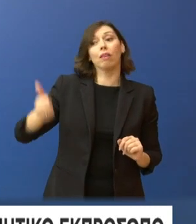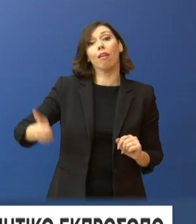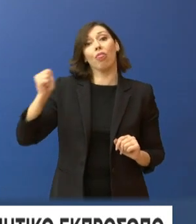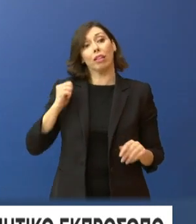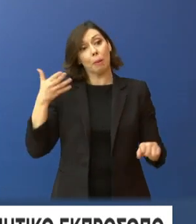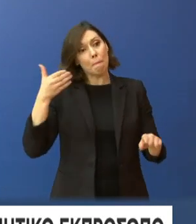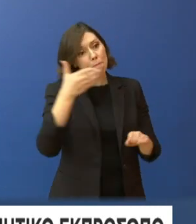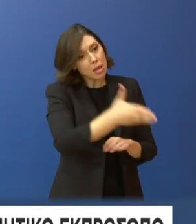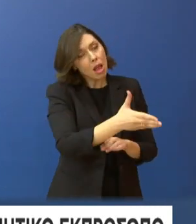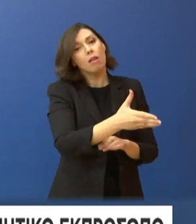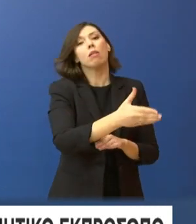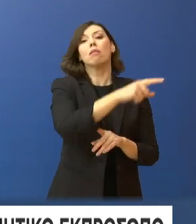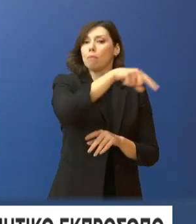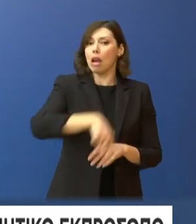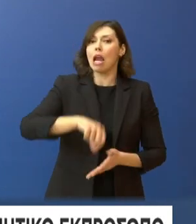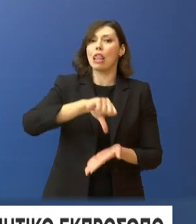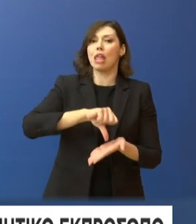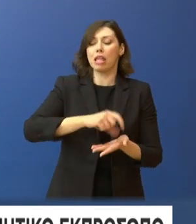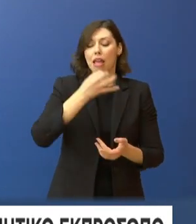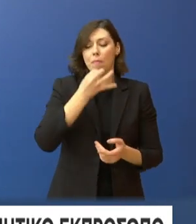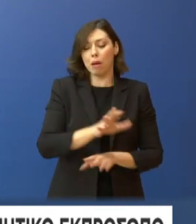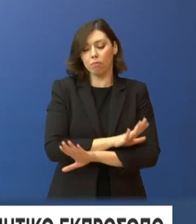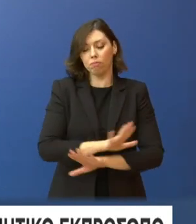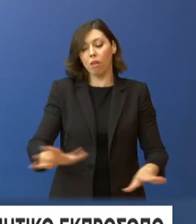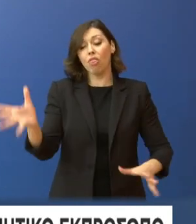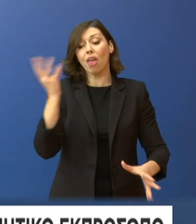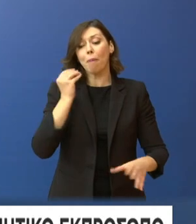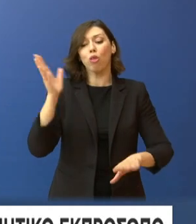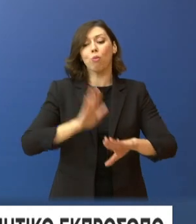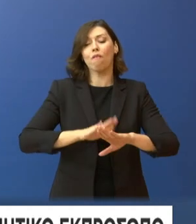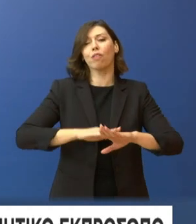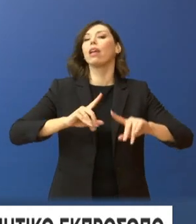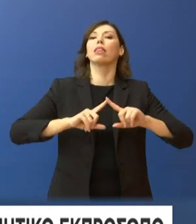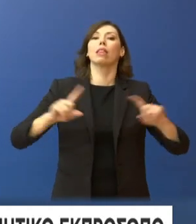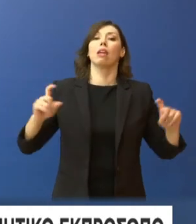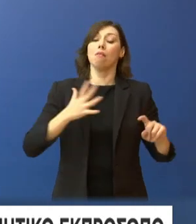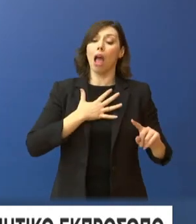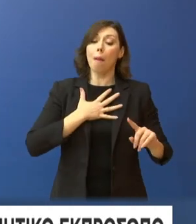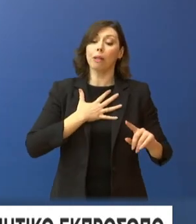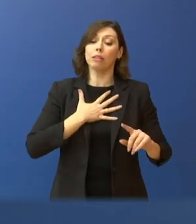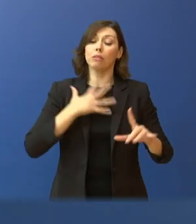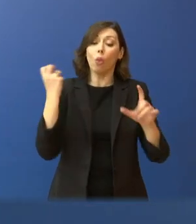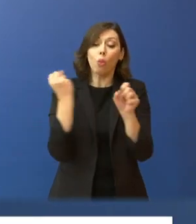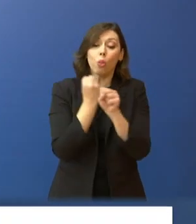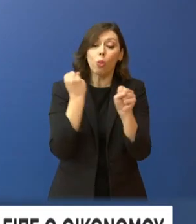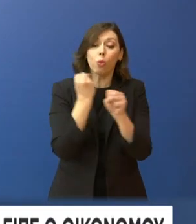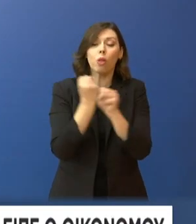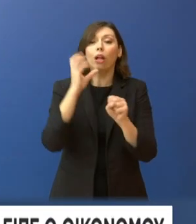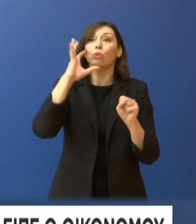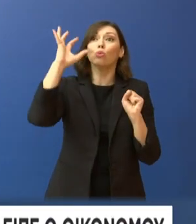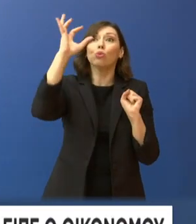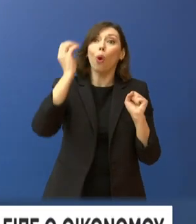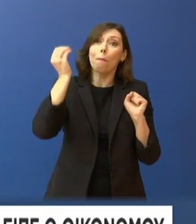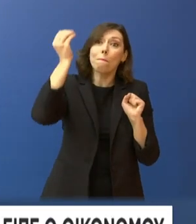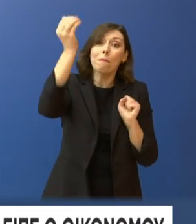τόνισε ότι θα μάθουμε τα αίτη αυτής της τραγωδίας και θα κάνουμε ό,τι περνάει από το χέρι μας, για να μην συμβεί ποτέ κάτι τέτοιο. Στον ενταξύ,